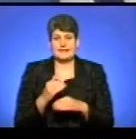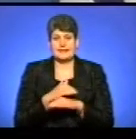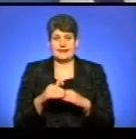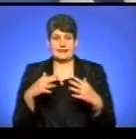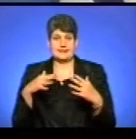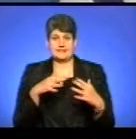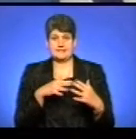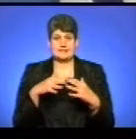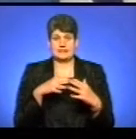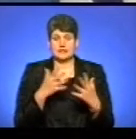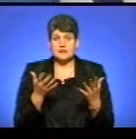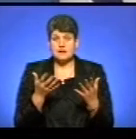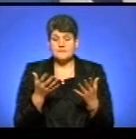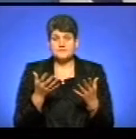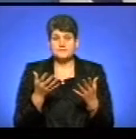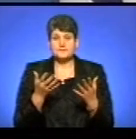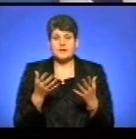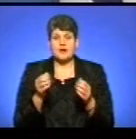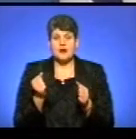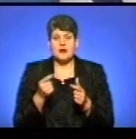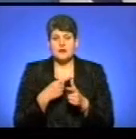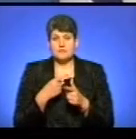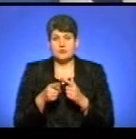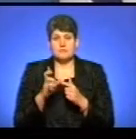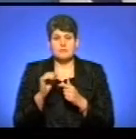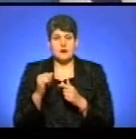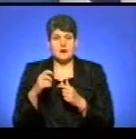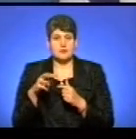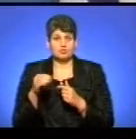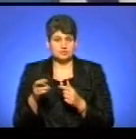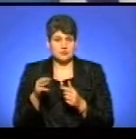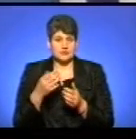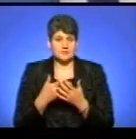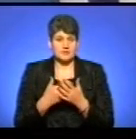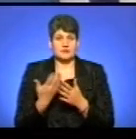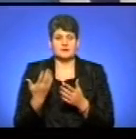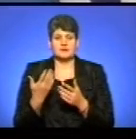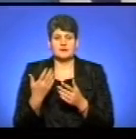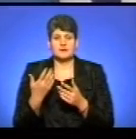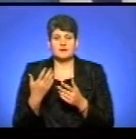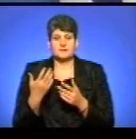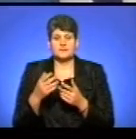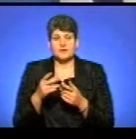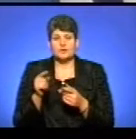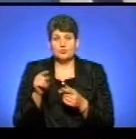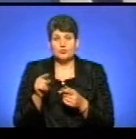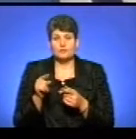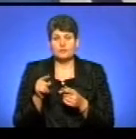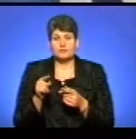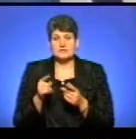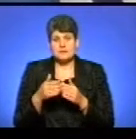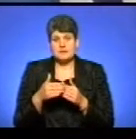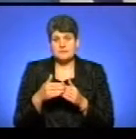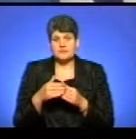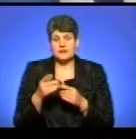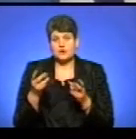зіткнення, розумієте, або взяти на Вайдар, або взяти бахмут, розумієте, або взяти крамотор. Тобі ж вони ближчі, вони